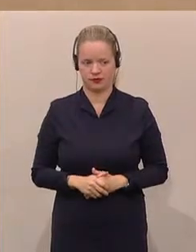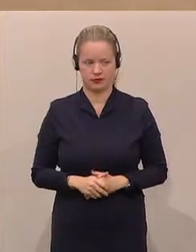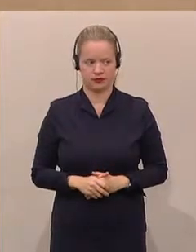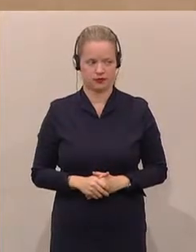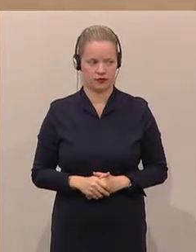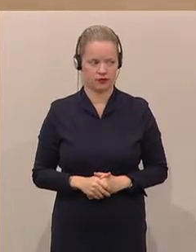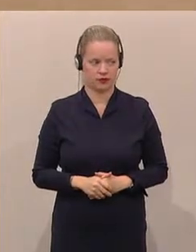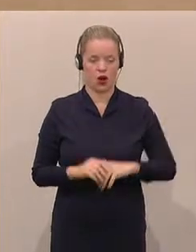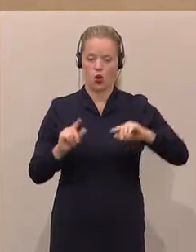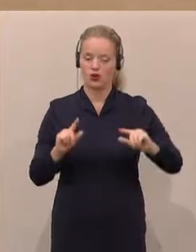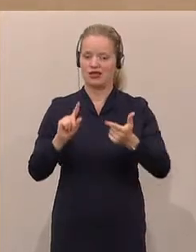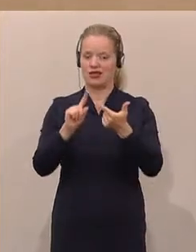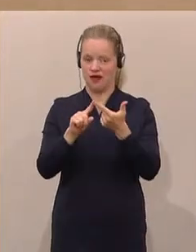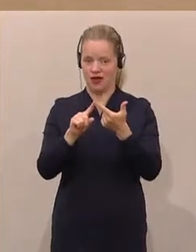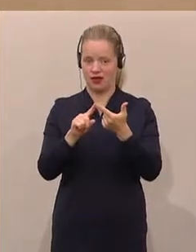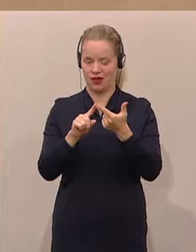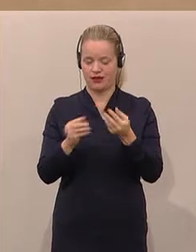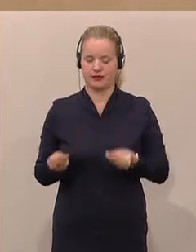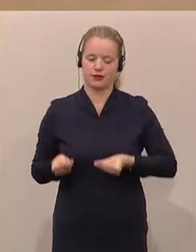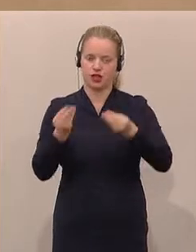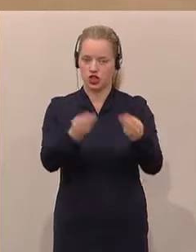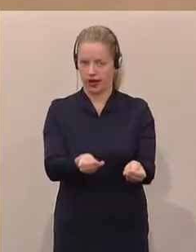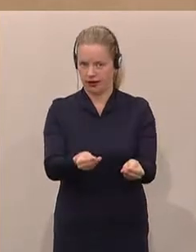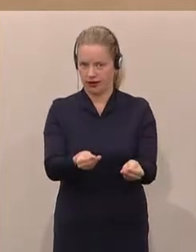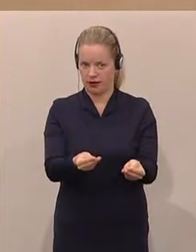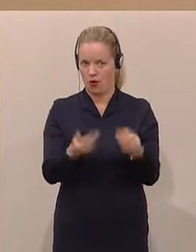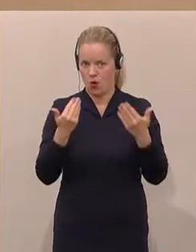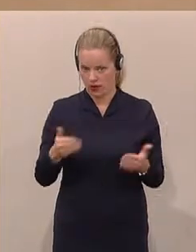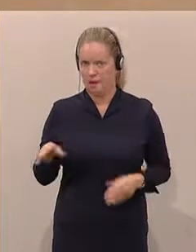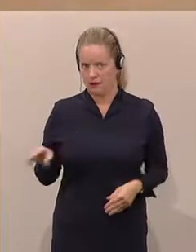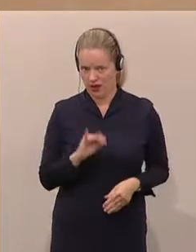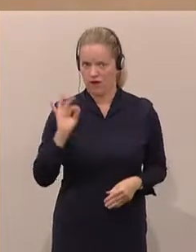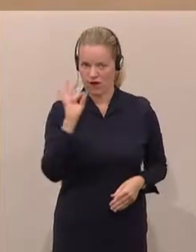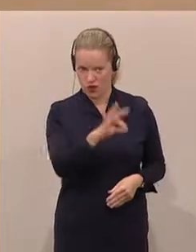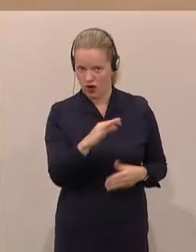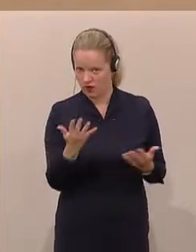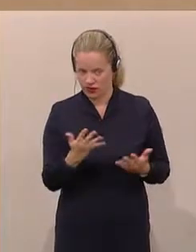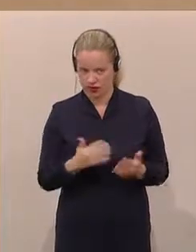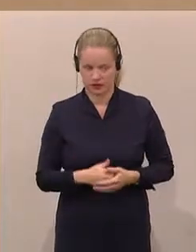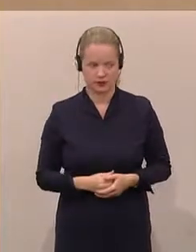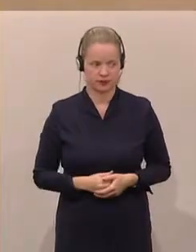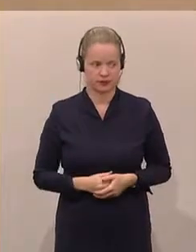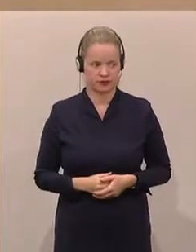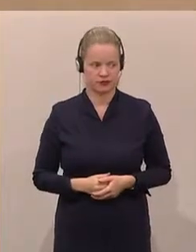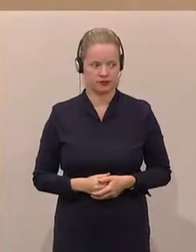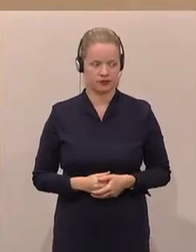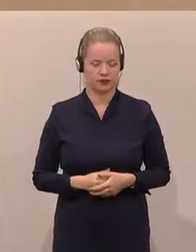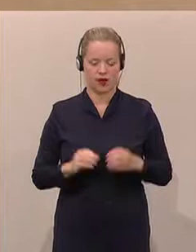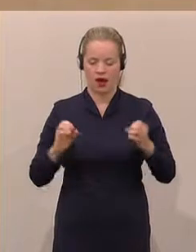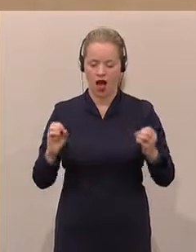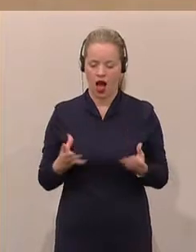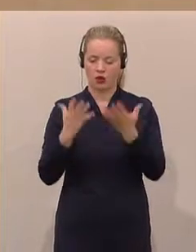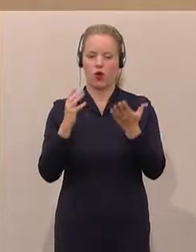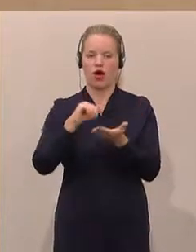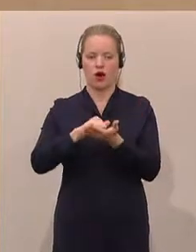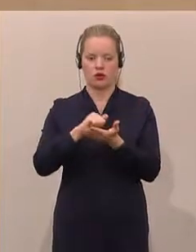Und das zweite Geschenk, das ich Ihnen heute mitbringen möchte, ist die aktuellste Ausgabe der